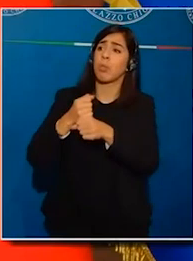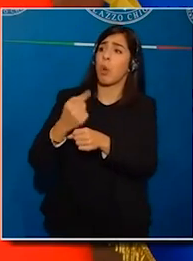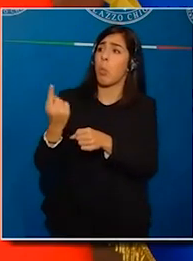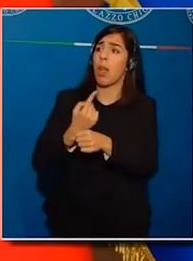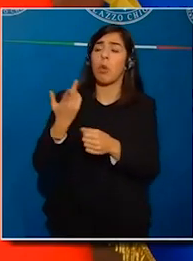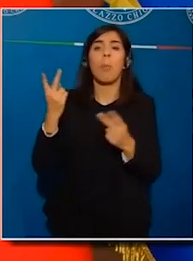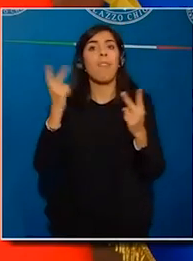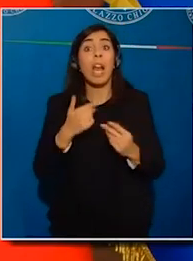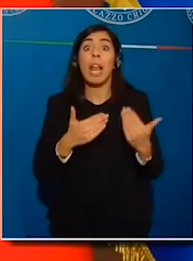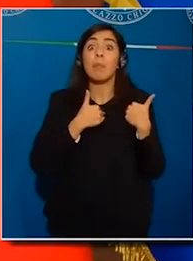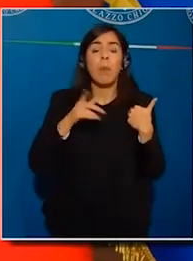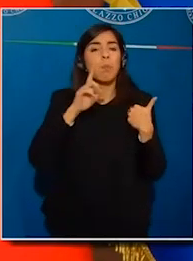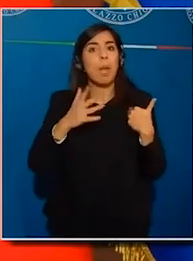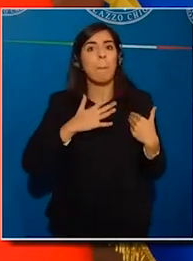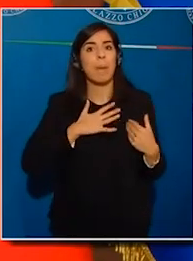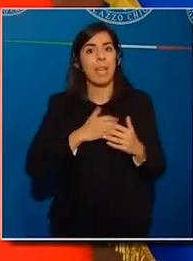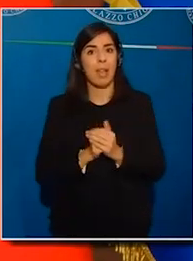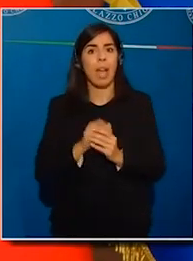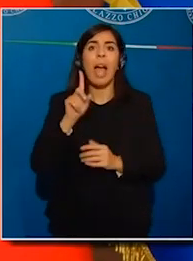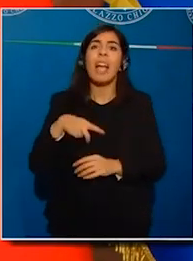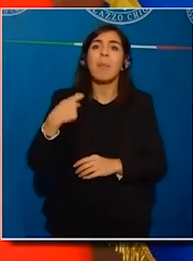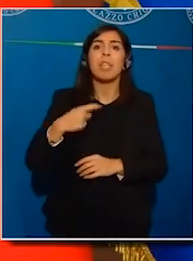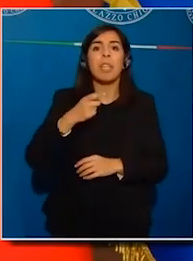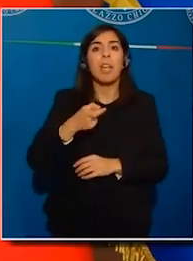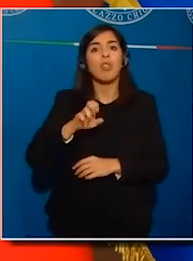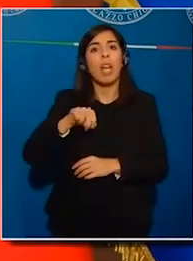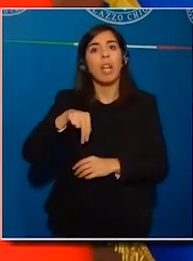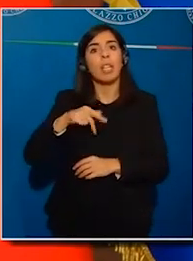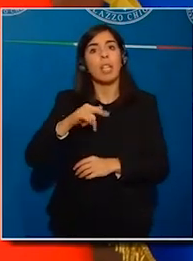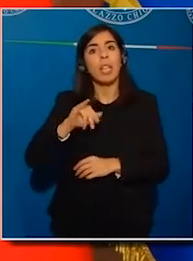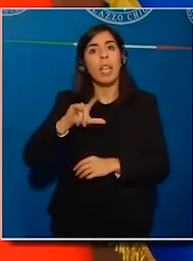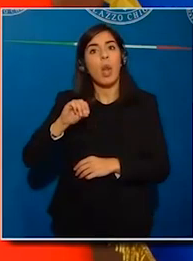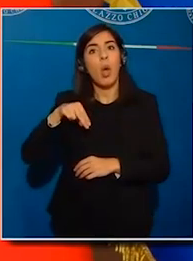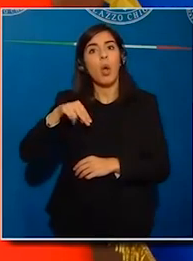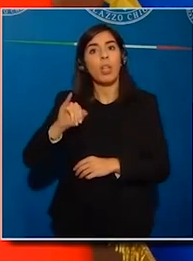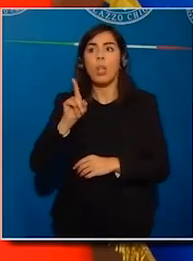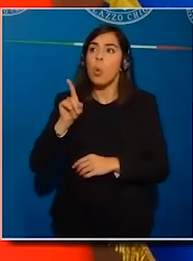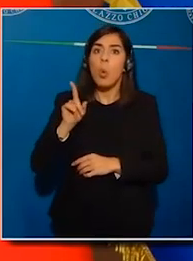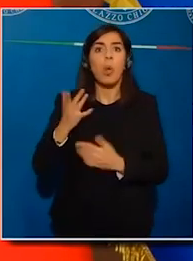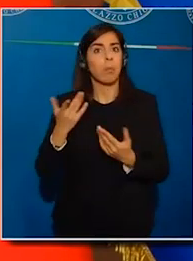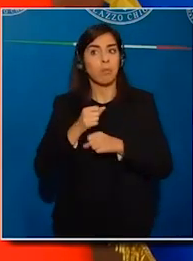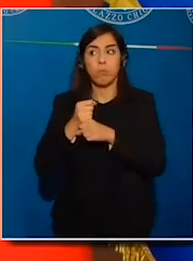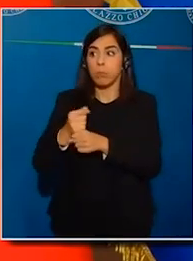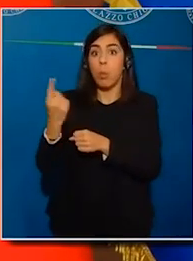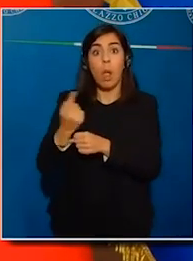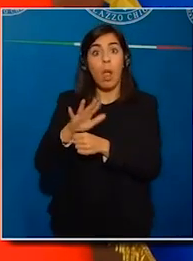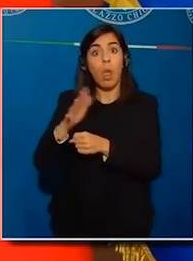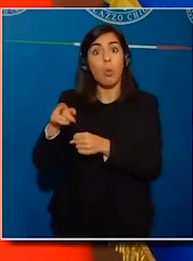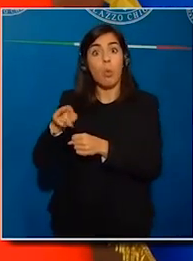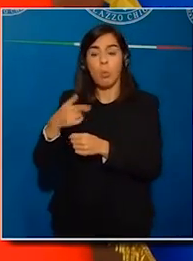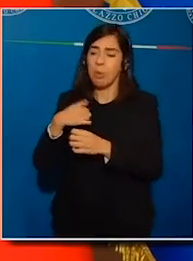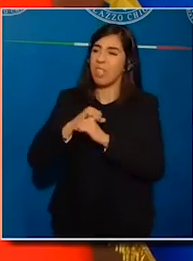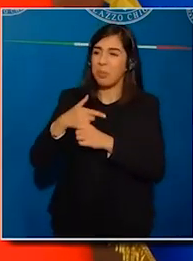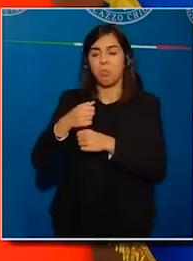Presidente Gentiloni, che mi ha preceduto, non si è avvalso della facoltà di nominare una persona di